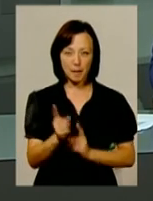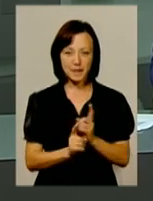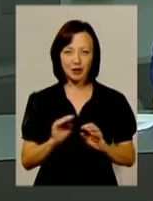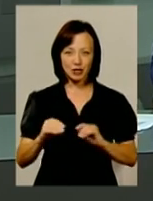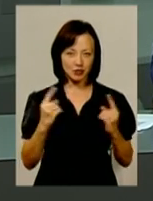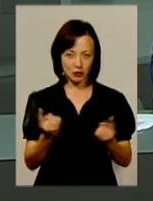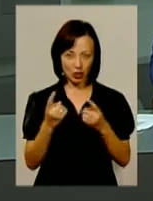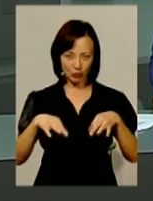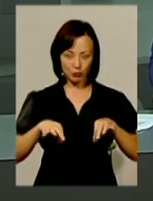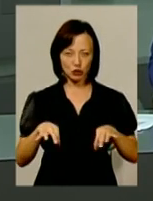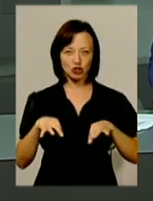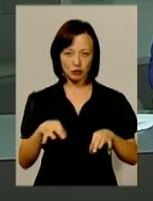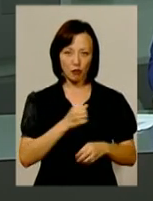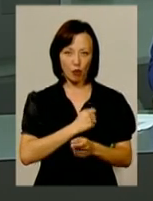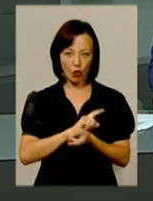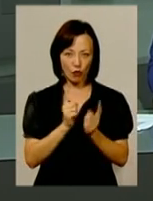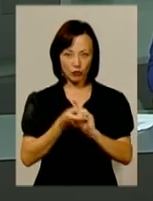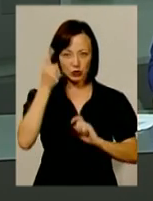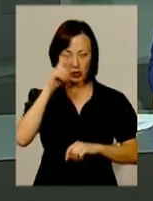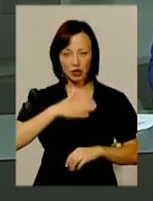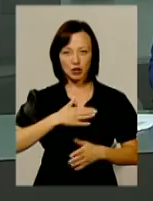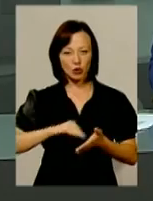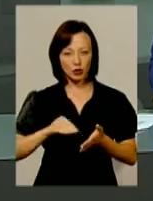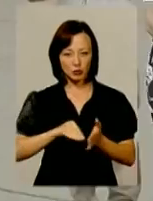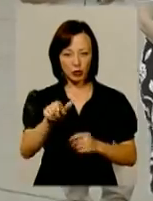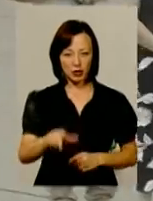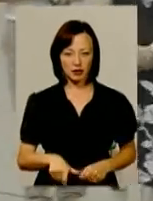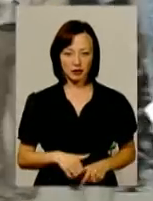звичайної машини в бойову одиницю знає наша кореспондентка.